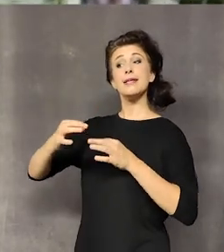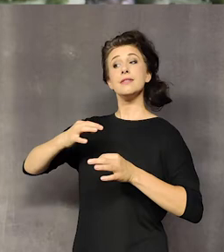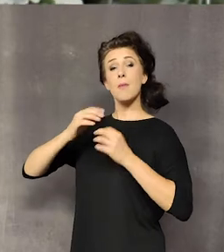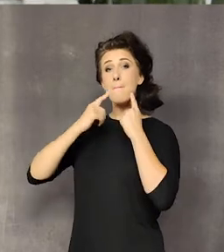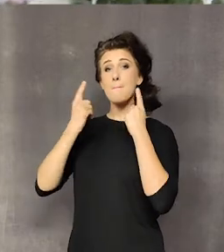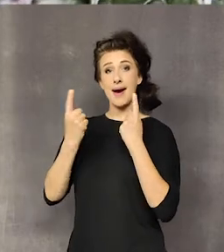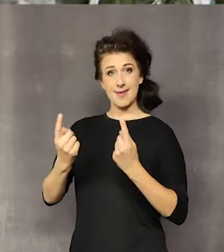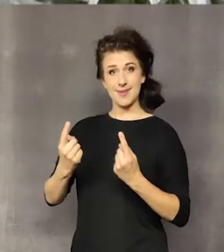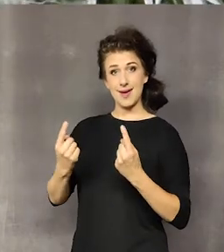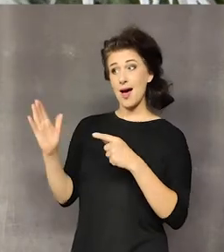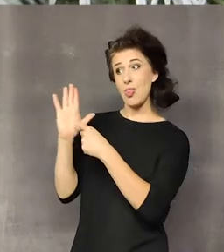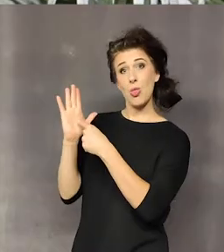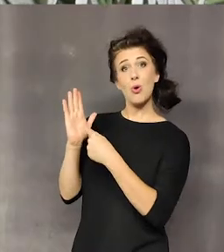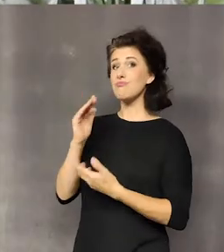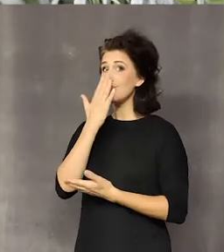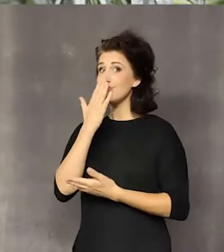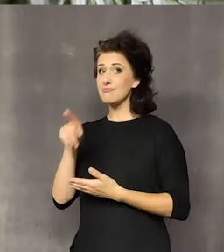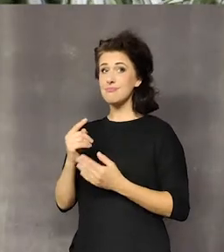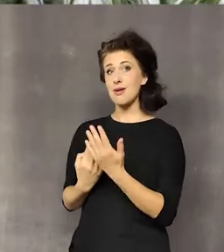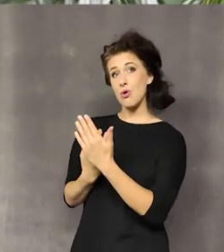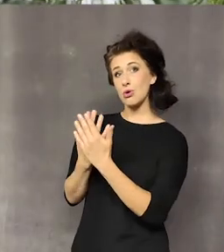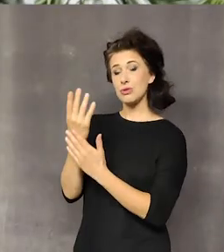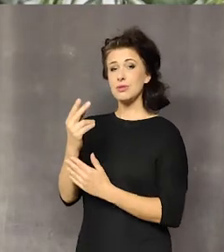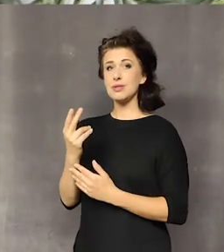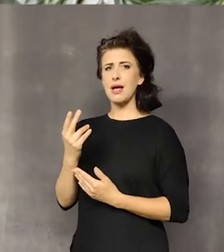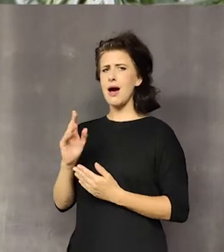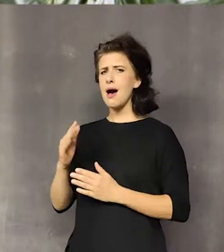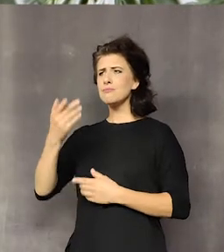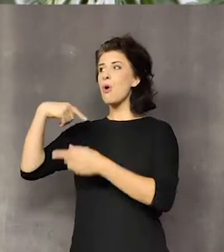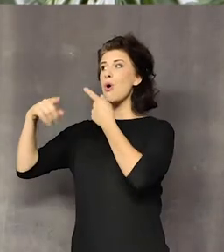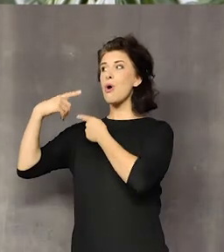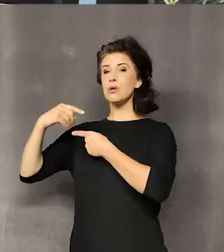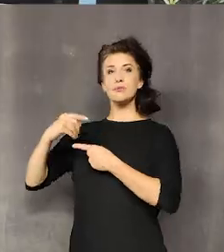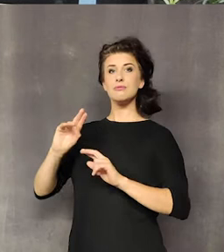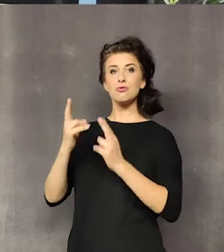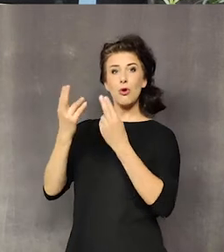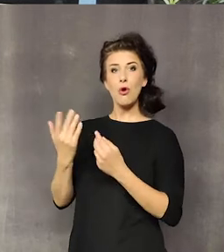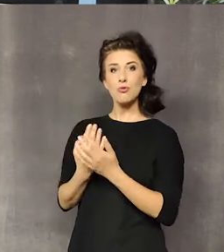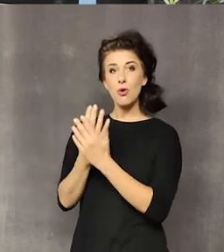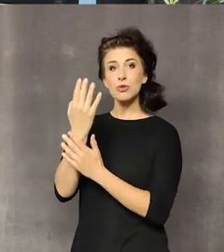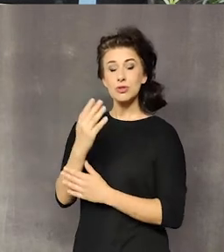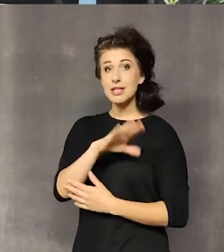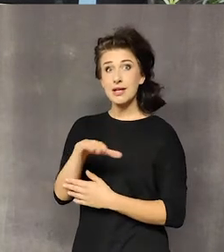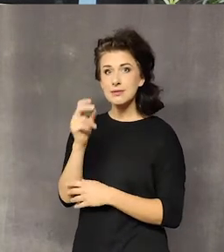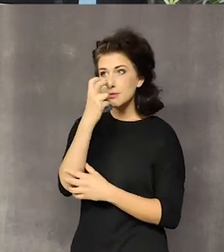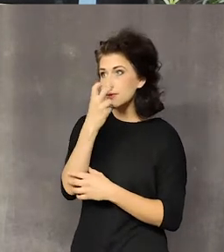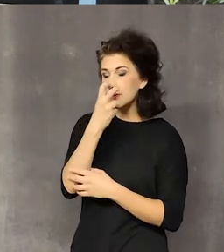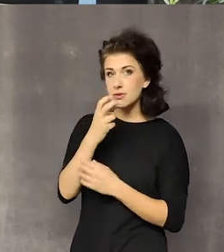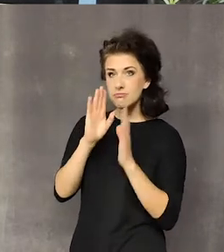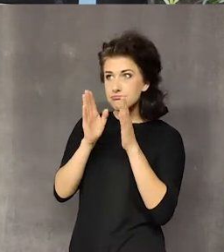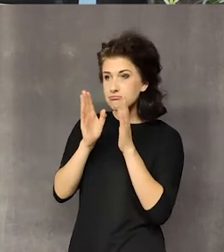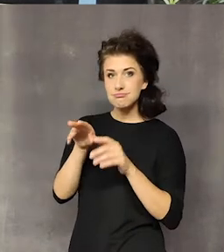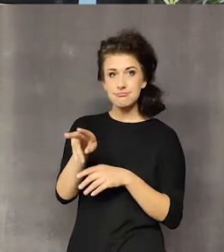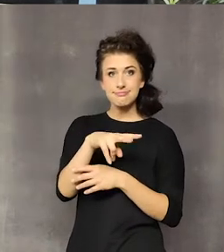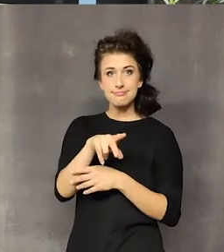bajki. Normalne bajki o tych ziołach, pochodzenie, nazwa, to było wszystko wplecione. Dzieci to interesowało, wiadomo,